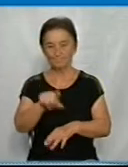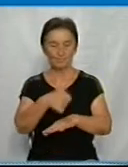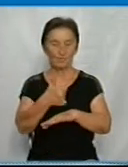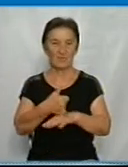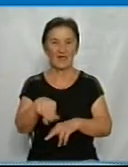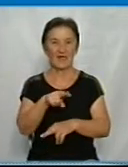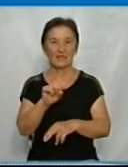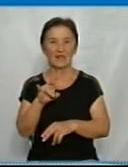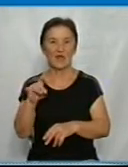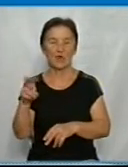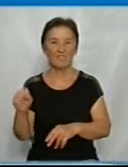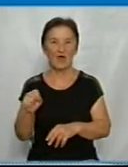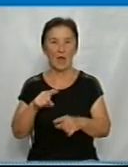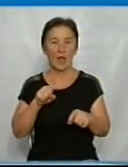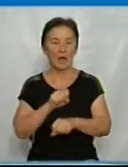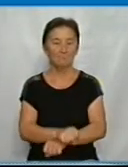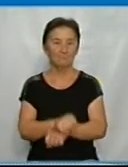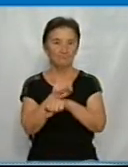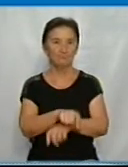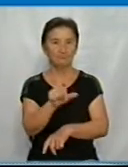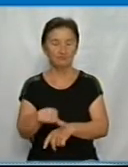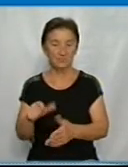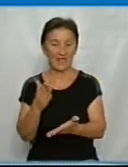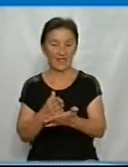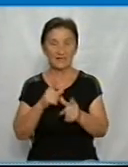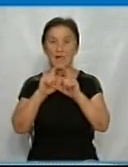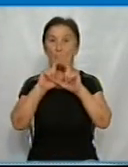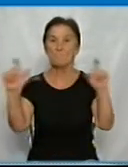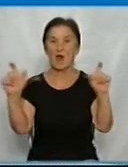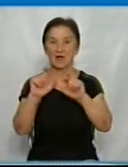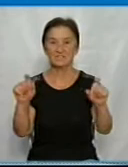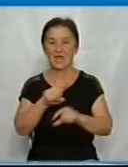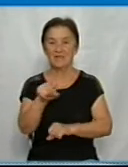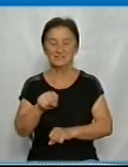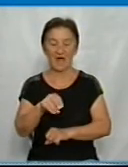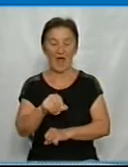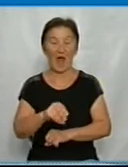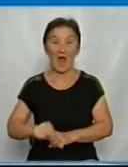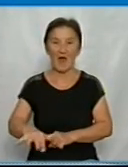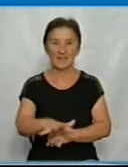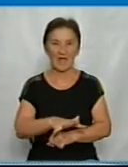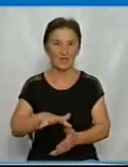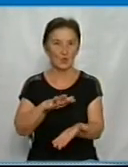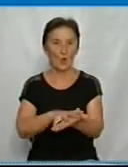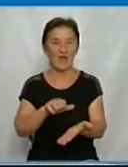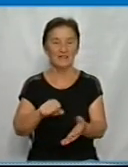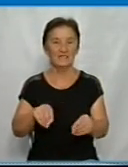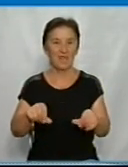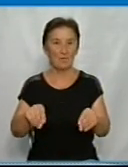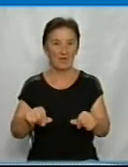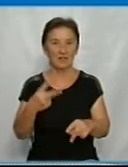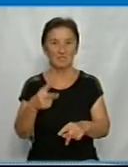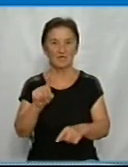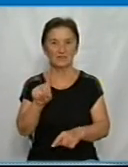Данилова. Каже, протестувальники мають на території ринку магазини за оренду землі, під якими мають платити підприємство 21